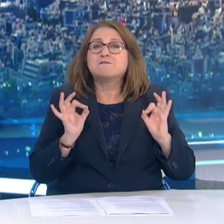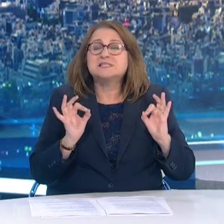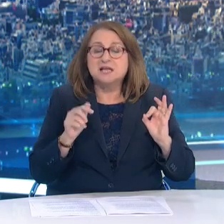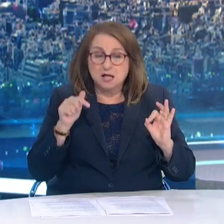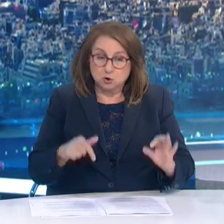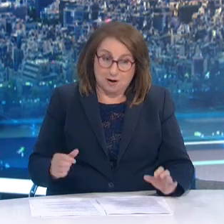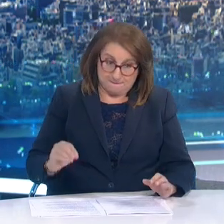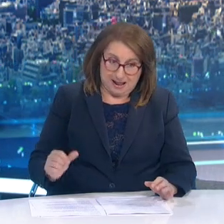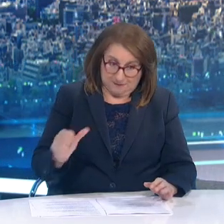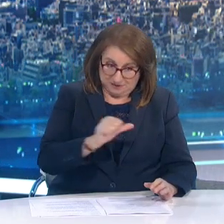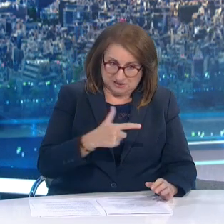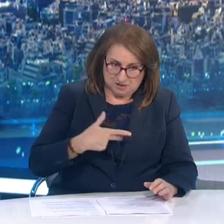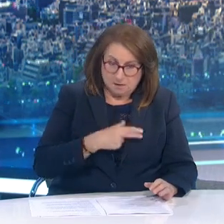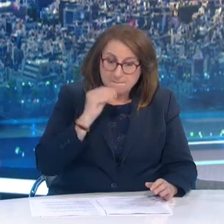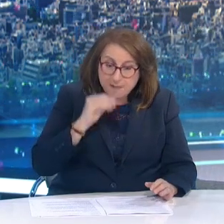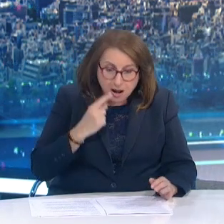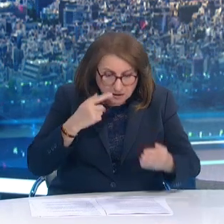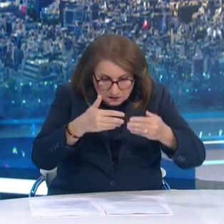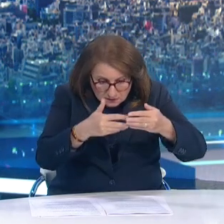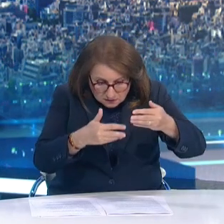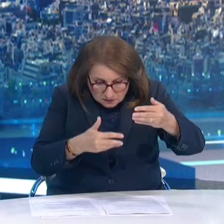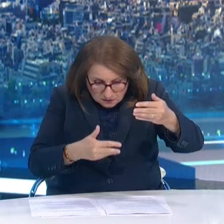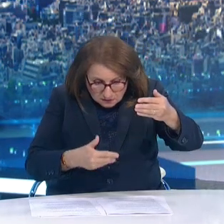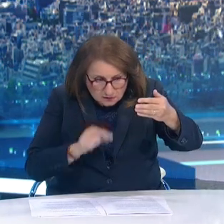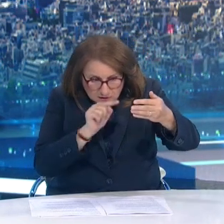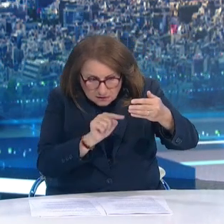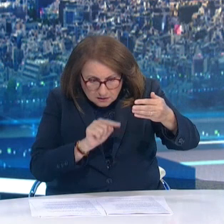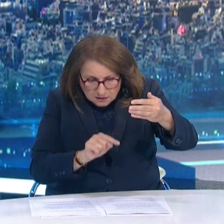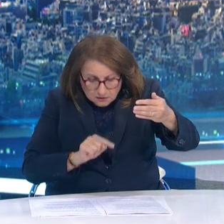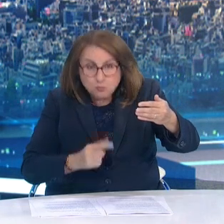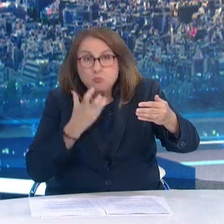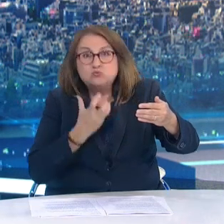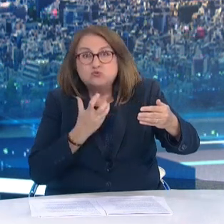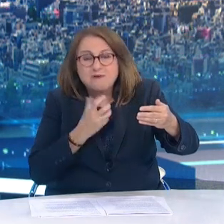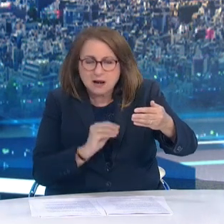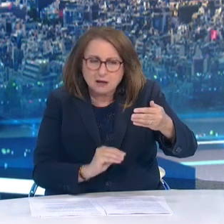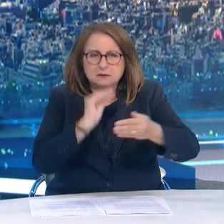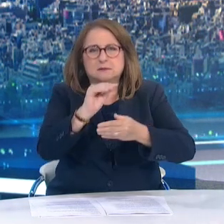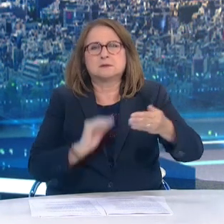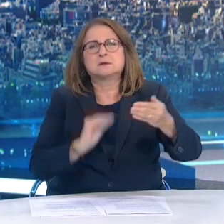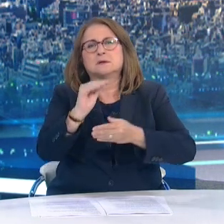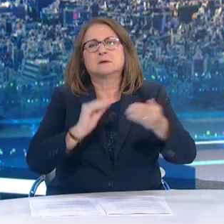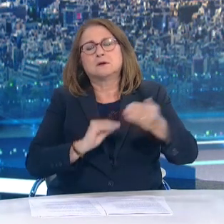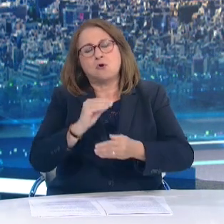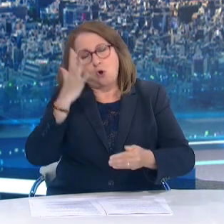πρέπει να βάλουμε προτεραιότητα στα χειρουργία τα οποία πρέπει να προηγηθούν Σε ό,τι αφορά τον